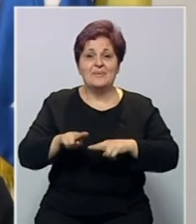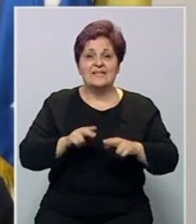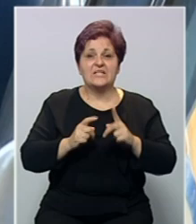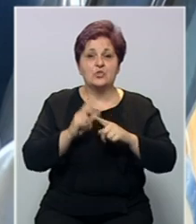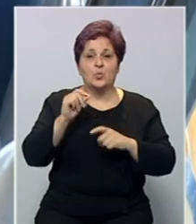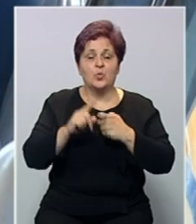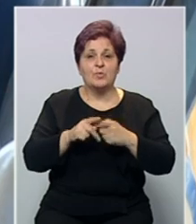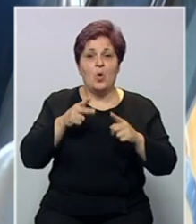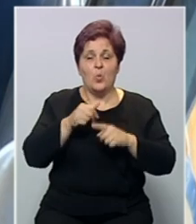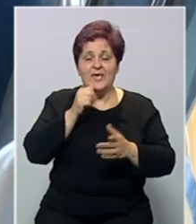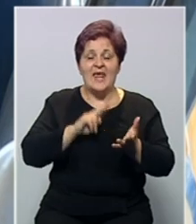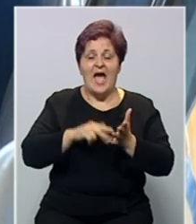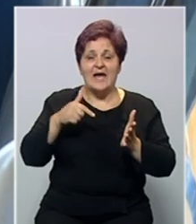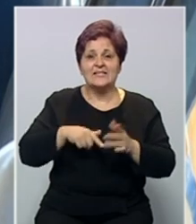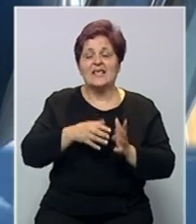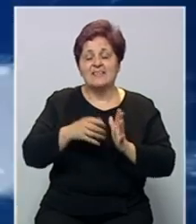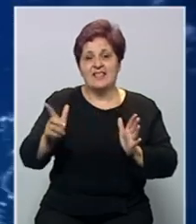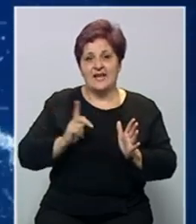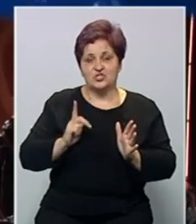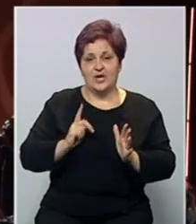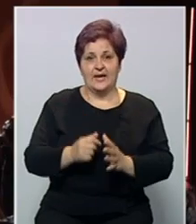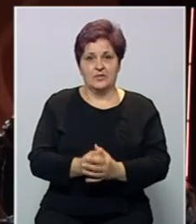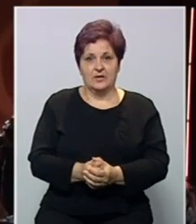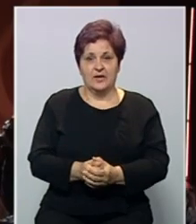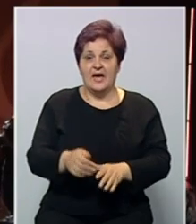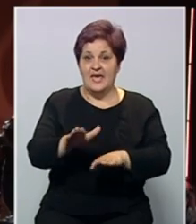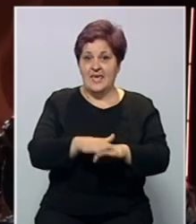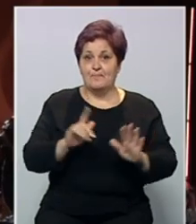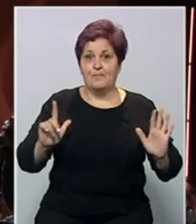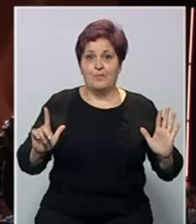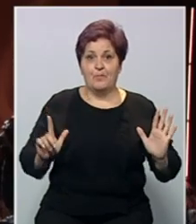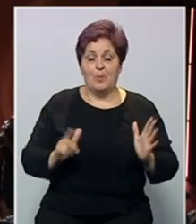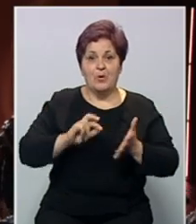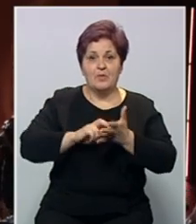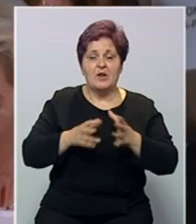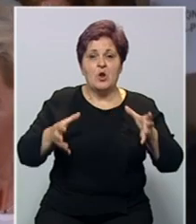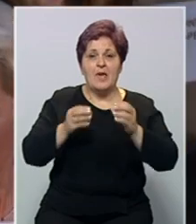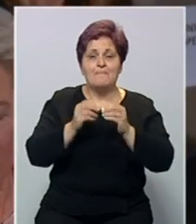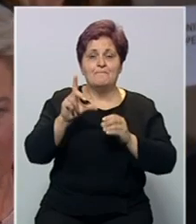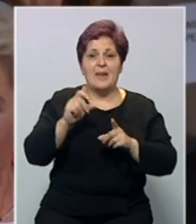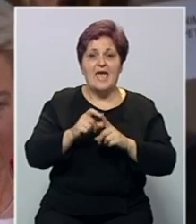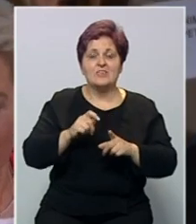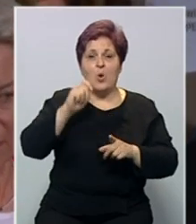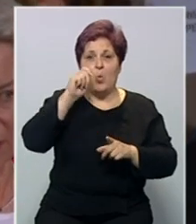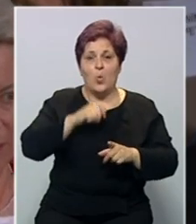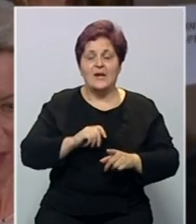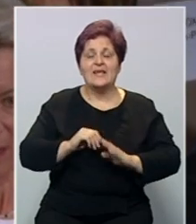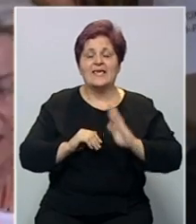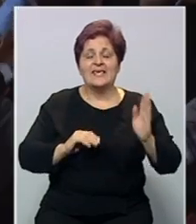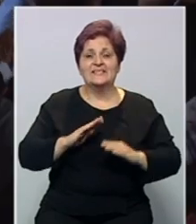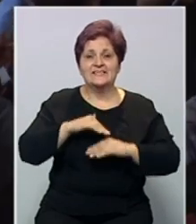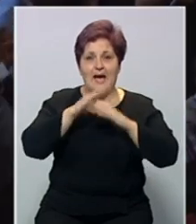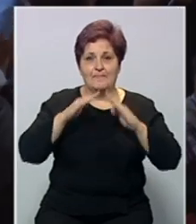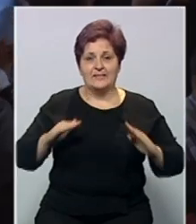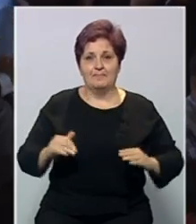Turković, ukidanje akcije za i dalje na čekaju. Počeo 17. strateški forum na Bledu, Ukrajina i Zapadni Balkan u